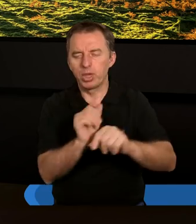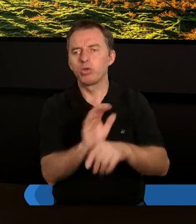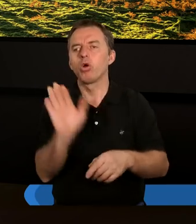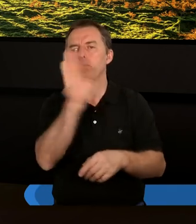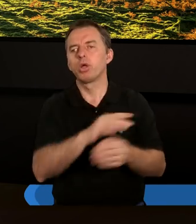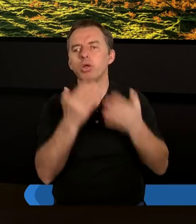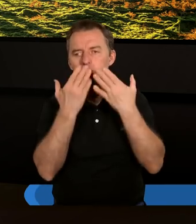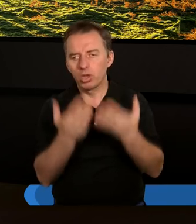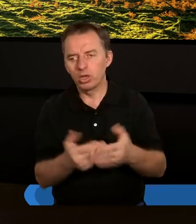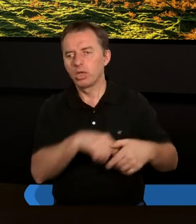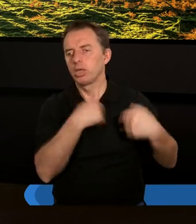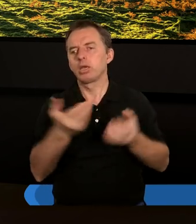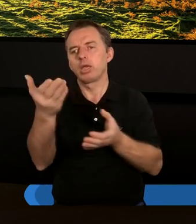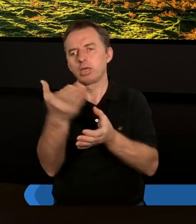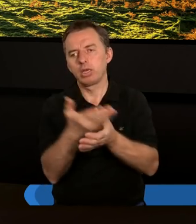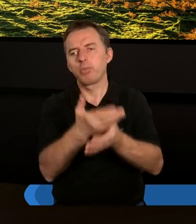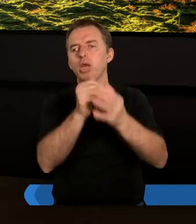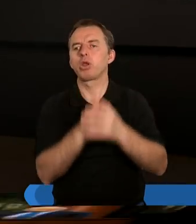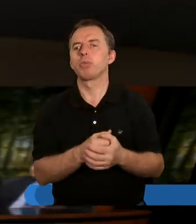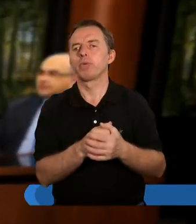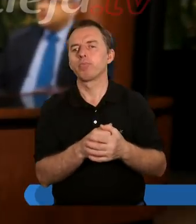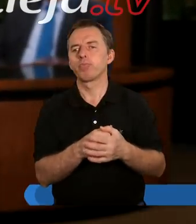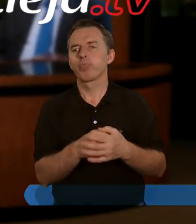Boga. Dziękujemy i serdecznie zapraszamy.